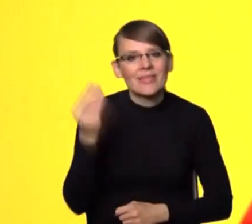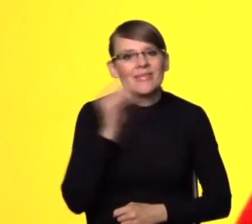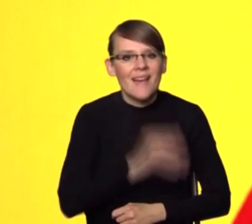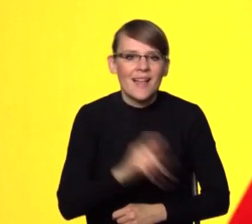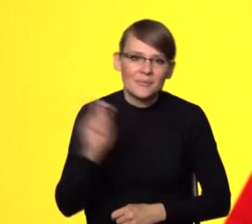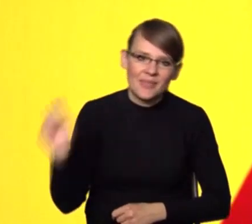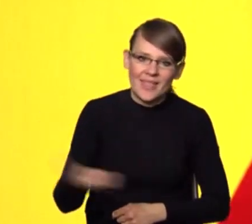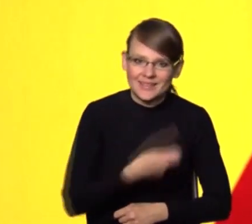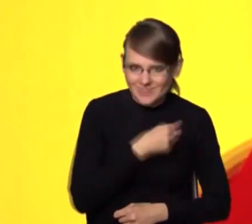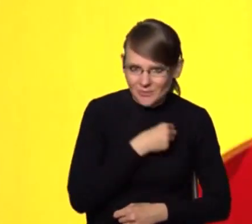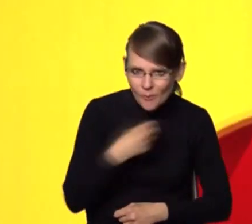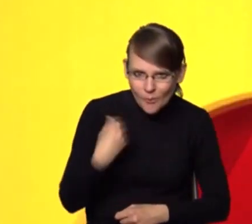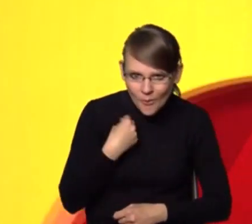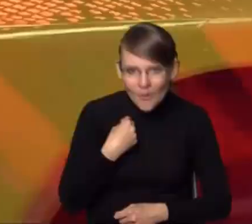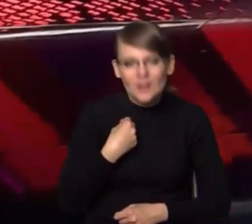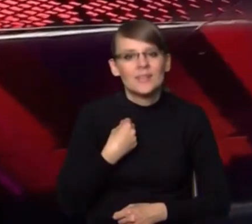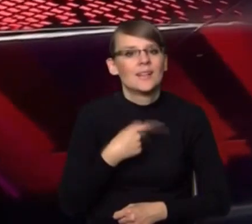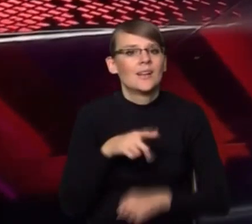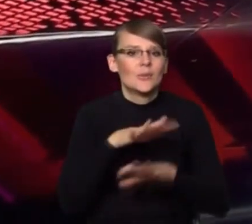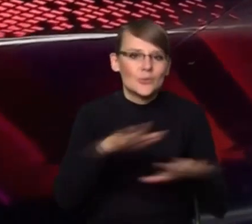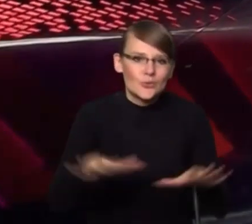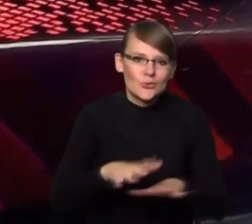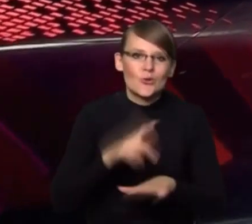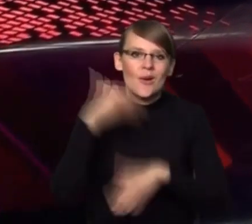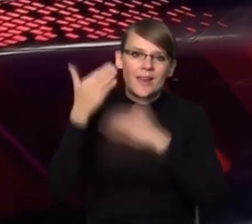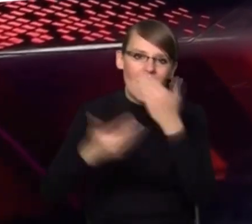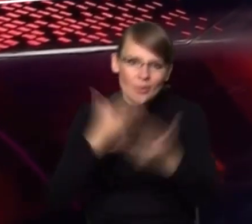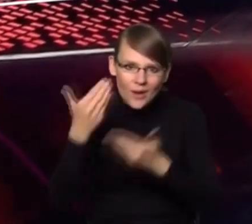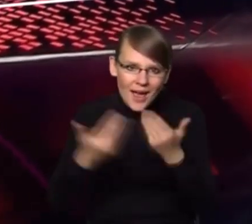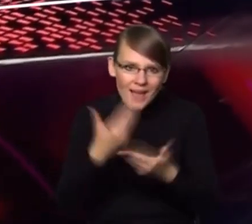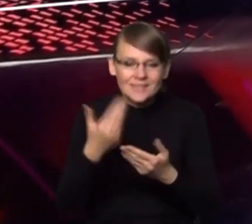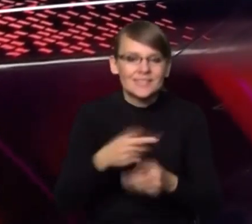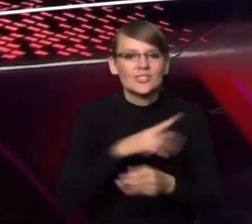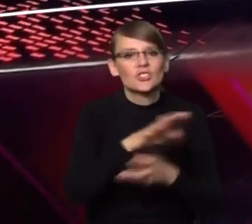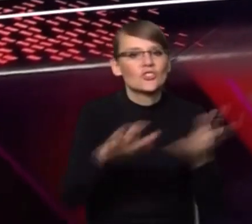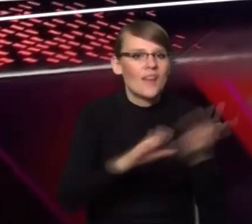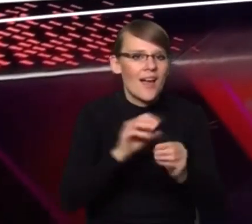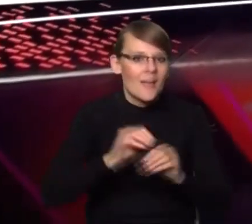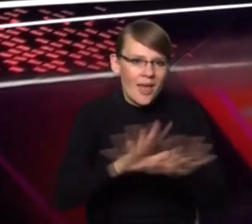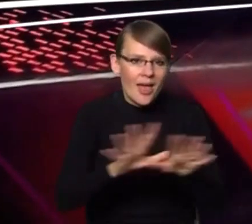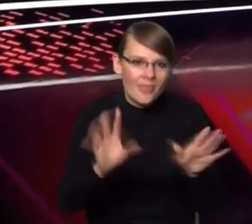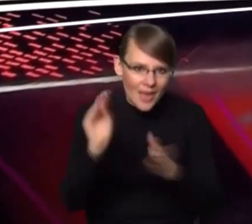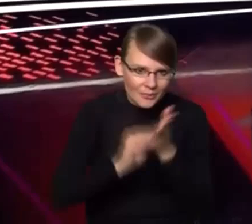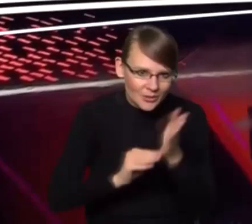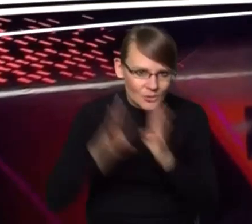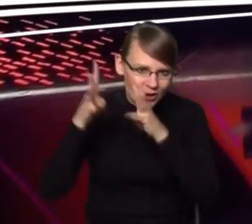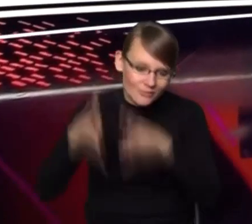tenisistki, no bo płyną do niej gratulacje, media światowe się rozpisują, no to zobaczmy.